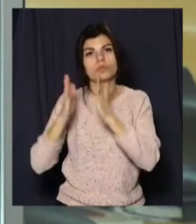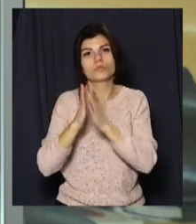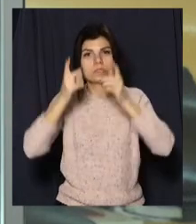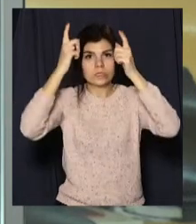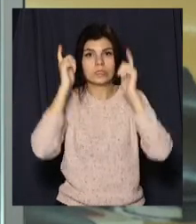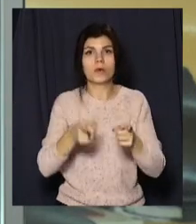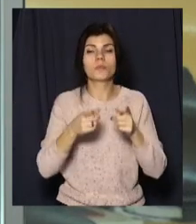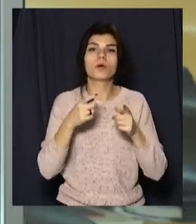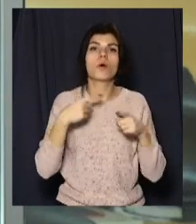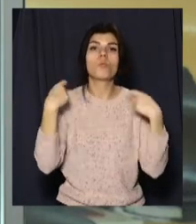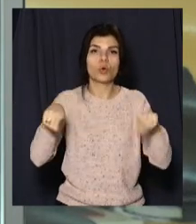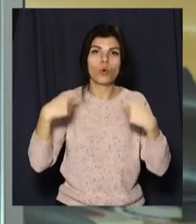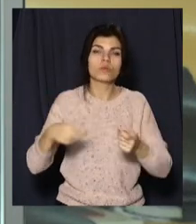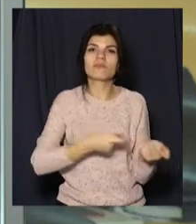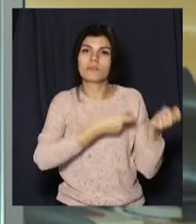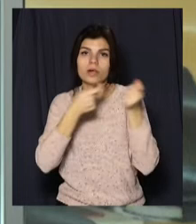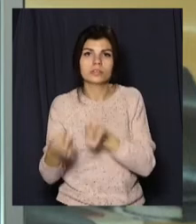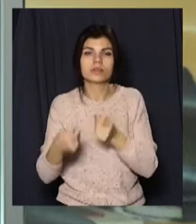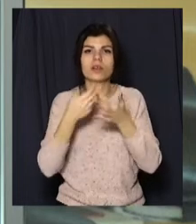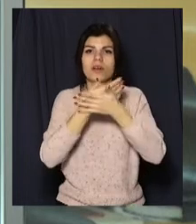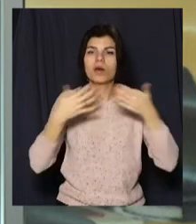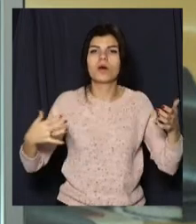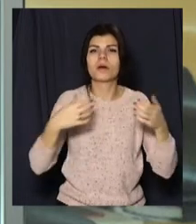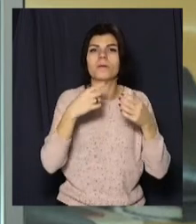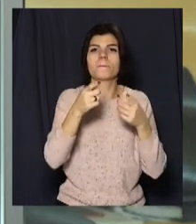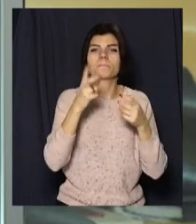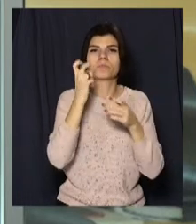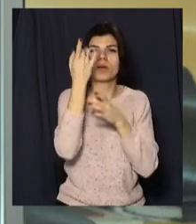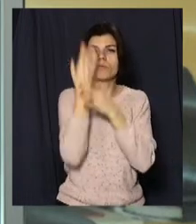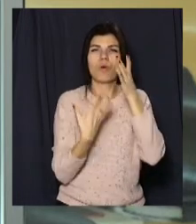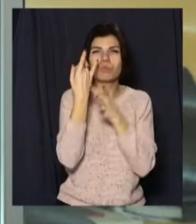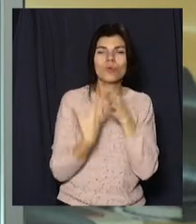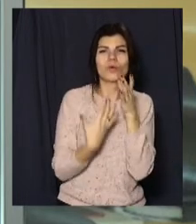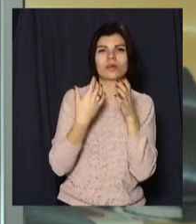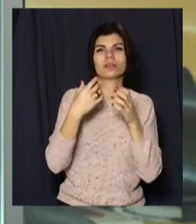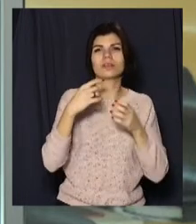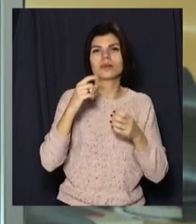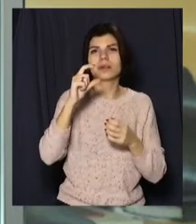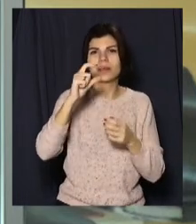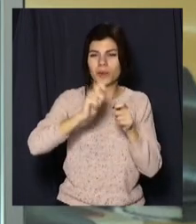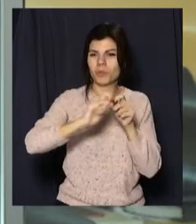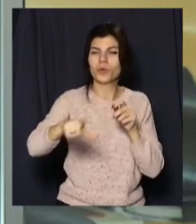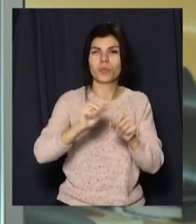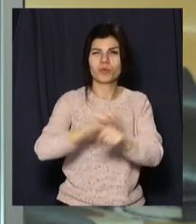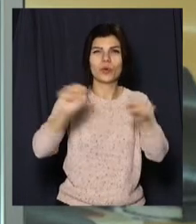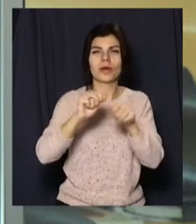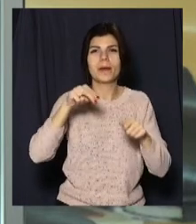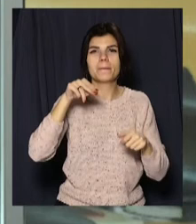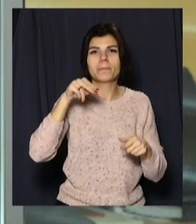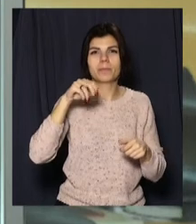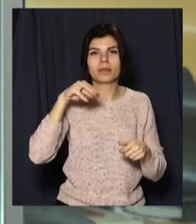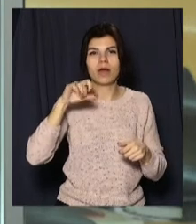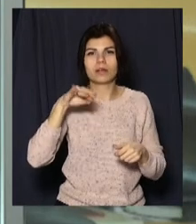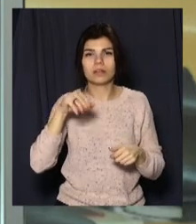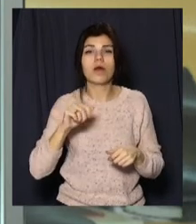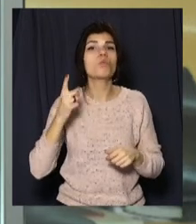ввезення, продаж та використання піротехнічних виробів. Головний аргумент – салюти та петарди завдають клопоту і людям,